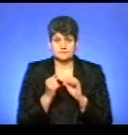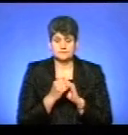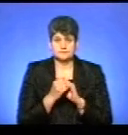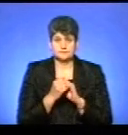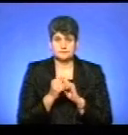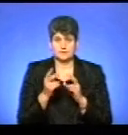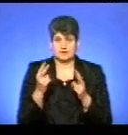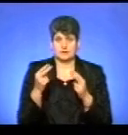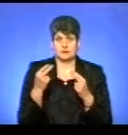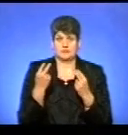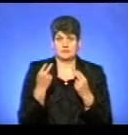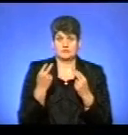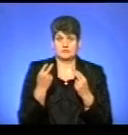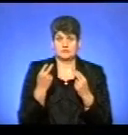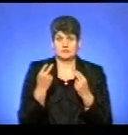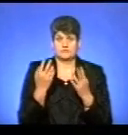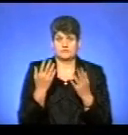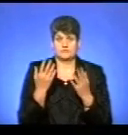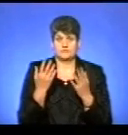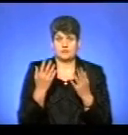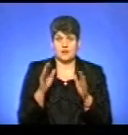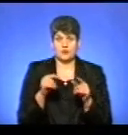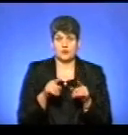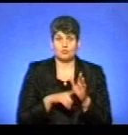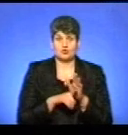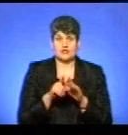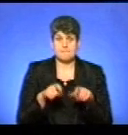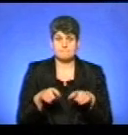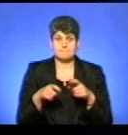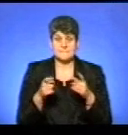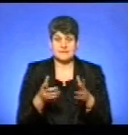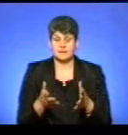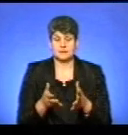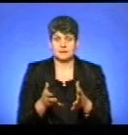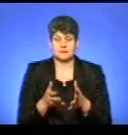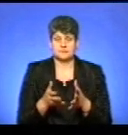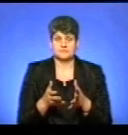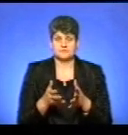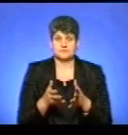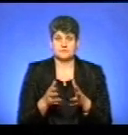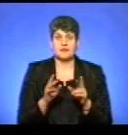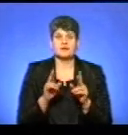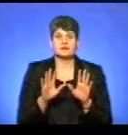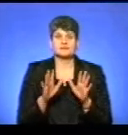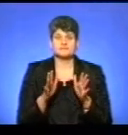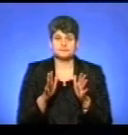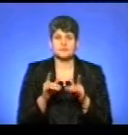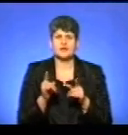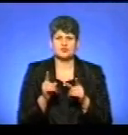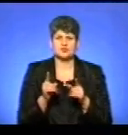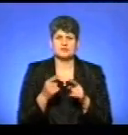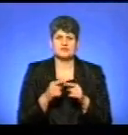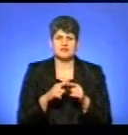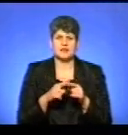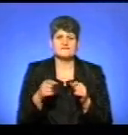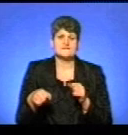він дивився на мене. І потім починає бігти. Я знаю, як то воно все вийшло так. Але що то відро йому